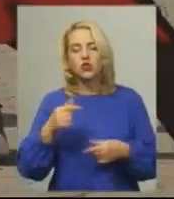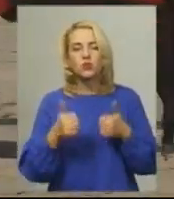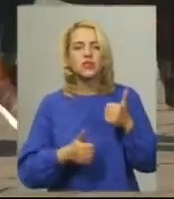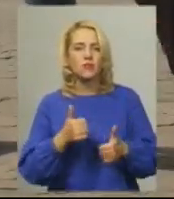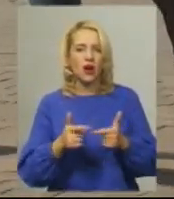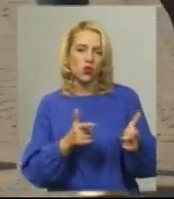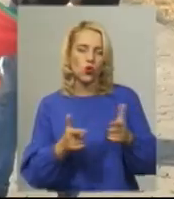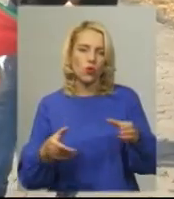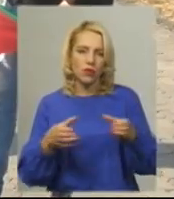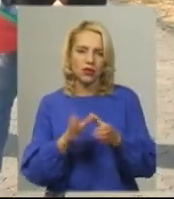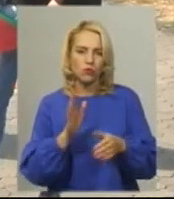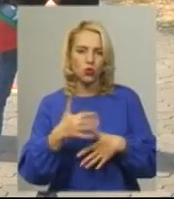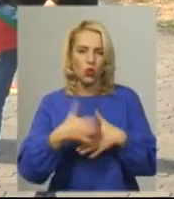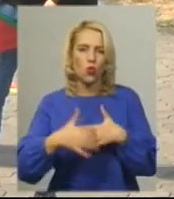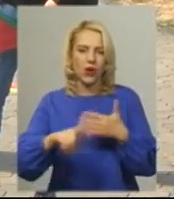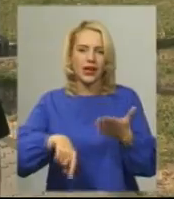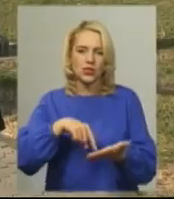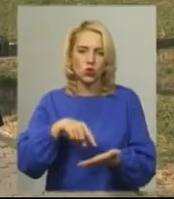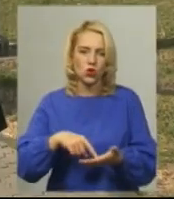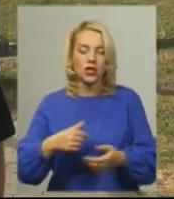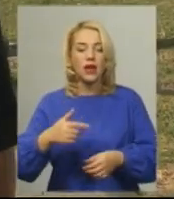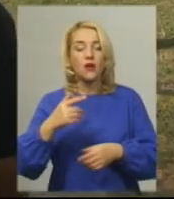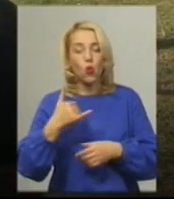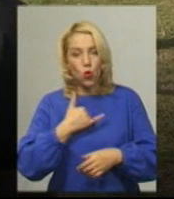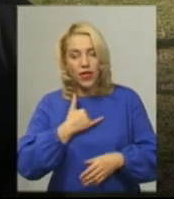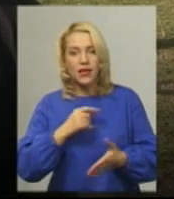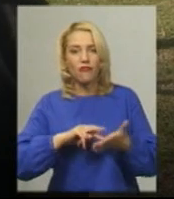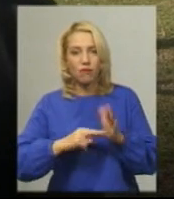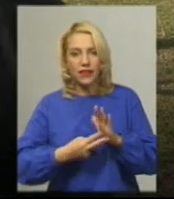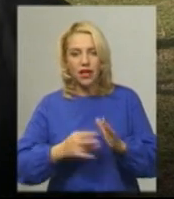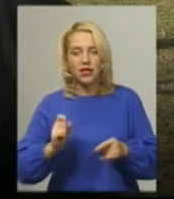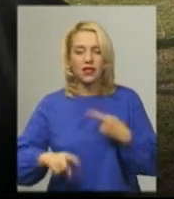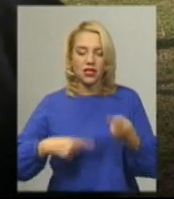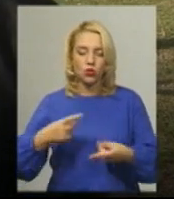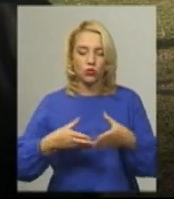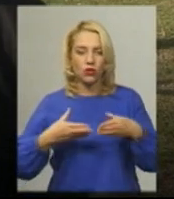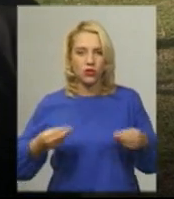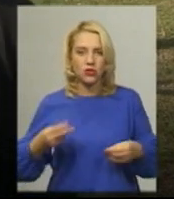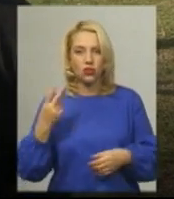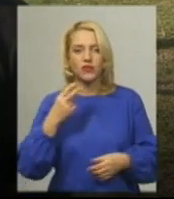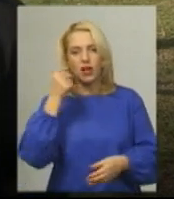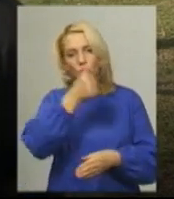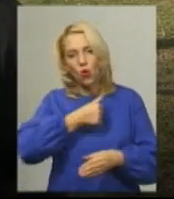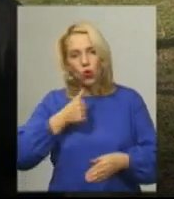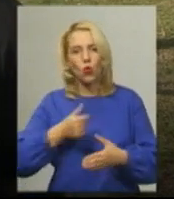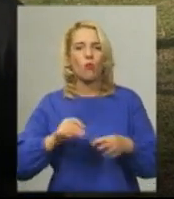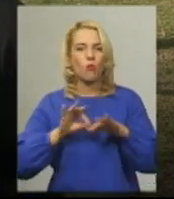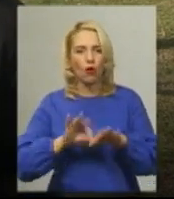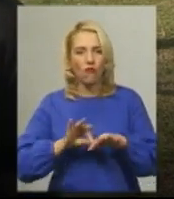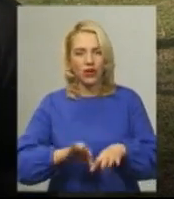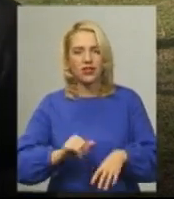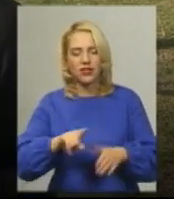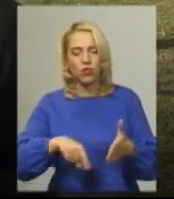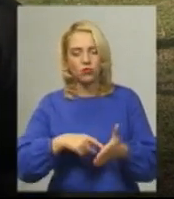команда, відбудуться в Херсоні, каже Євген Луцак. У нас в планах на весну 2020 року є проведення у місті